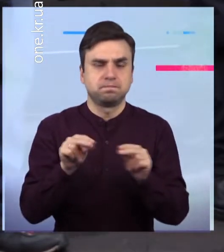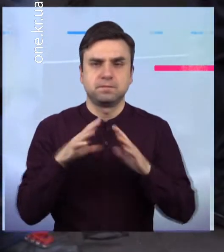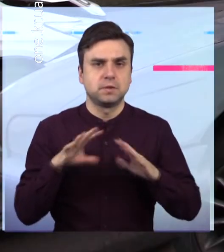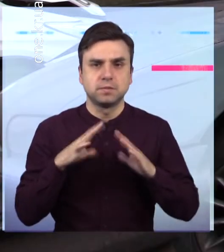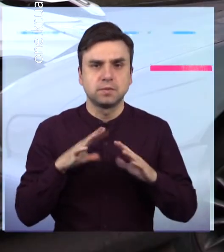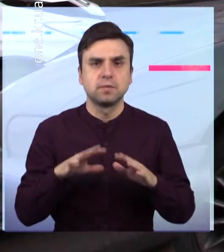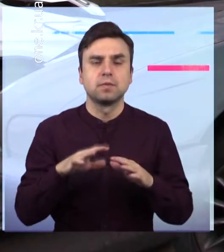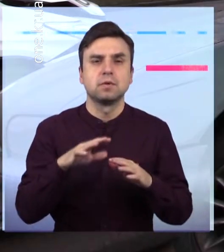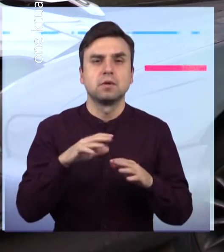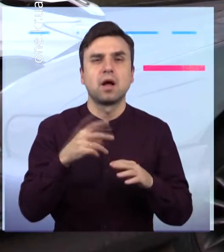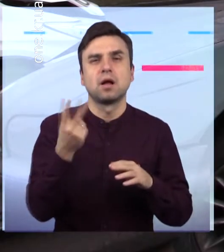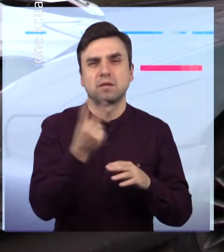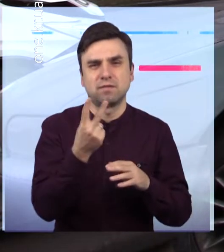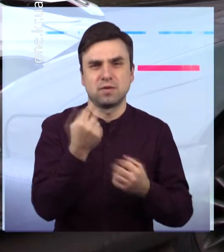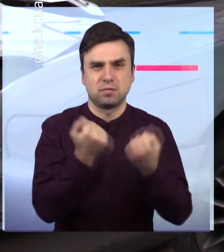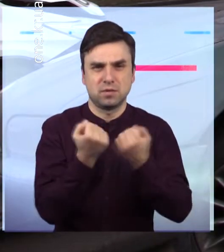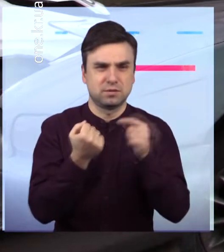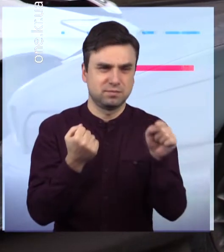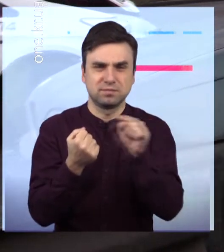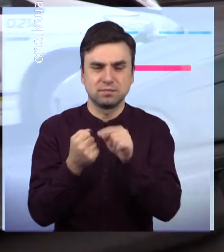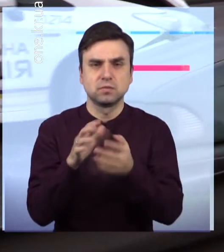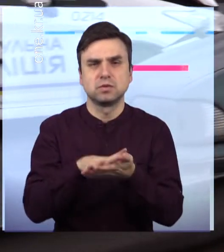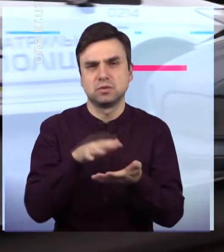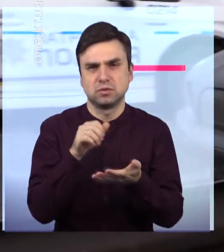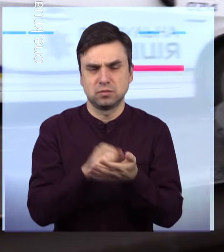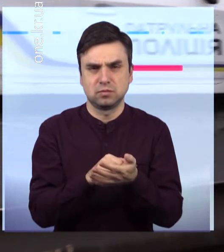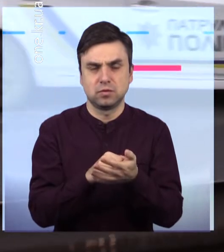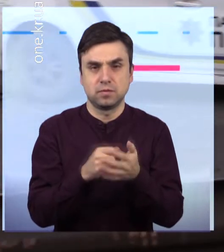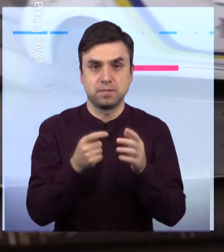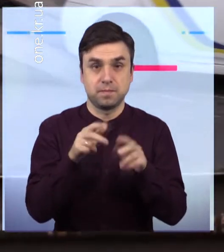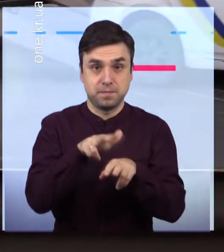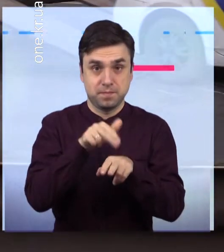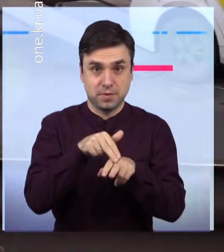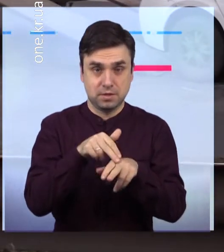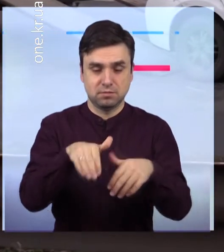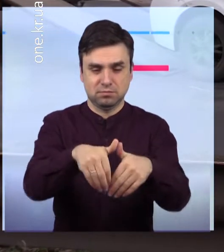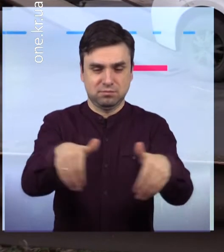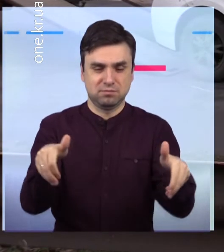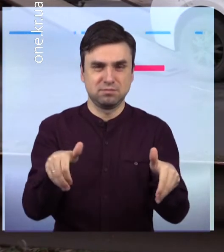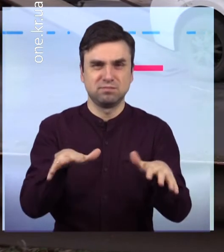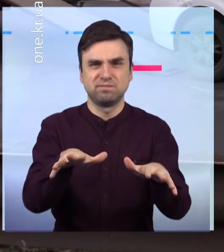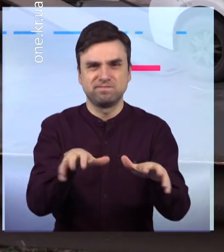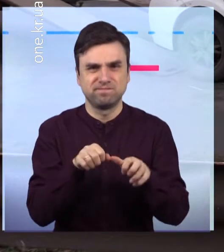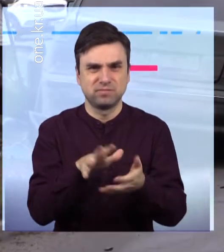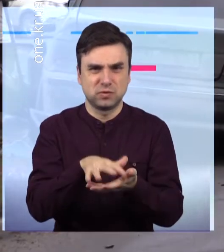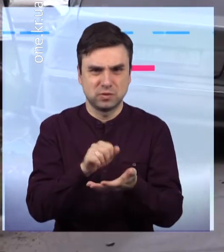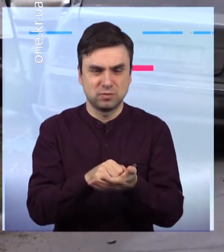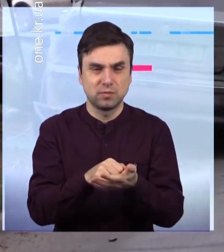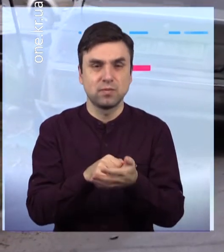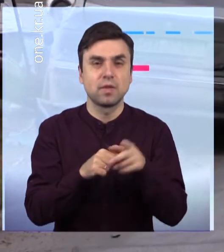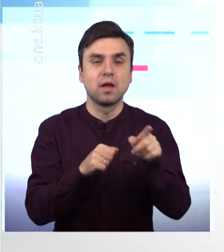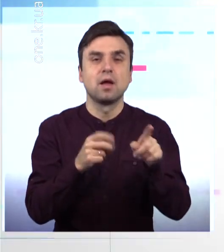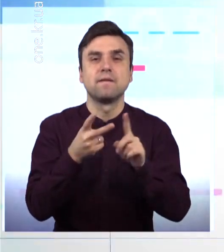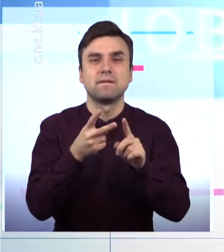отримали суттєві пошкодження У поліцейського «Пріуса» понівочило передній бампер У БМВ повністю правий бік